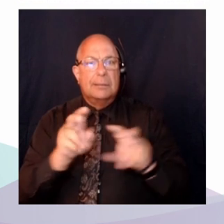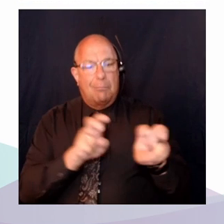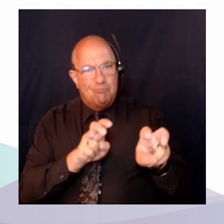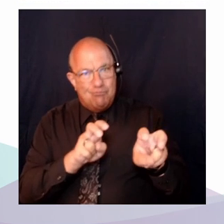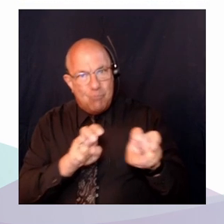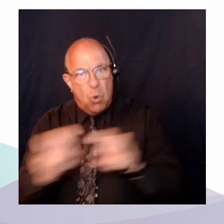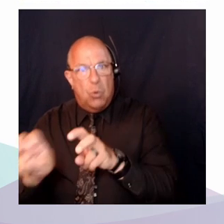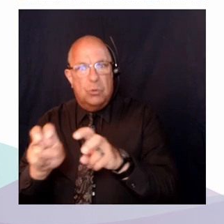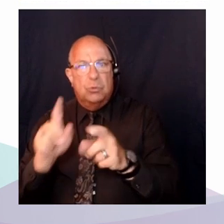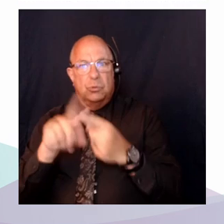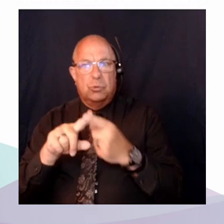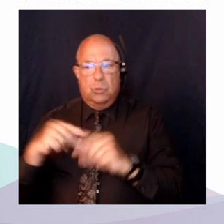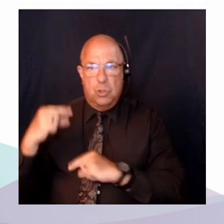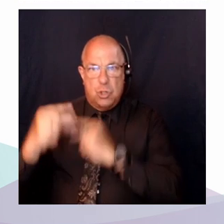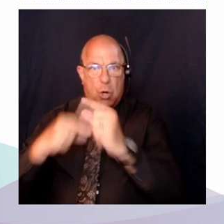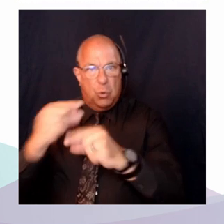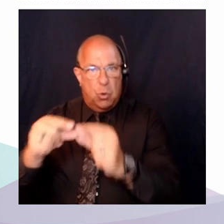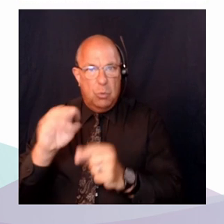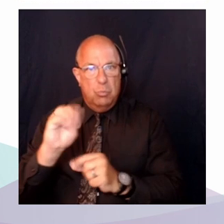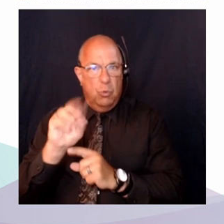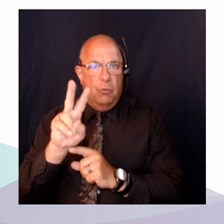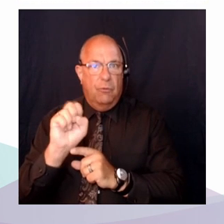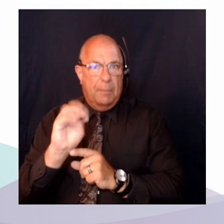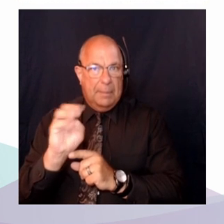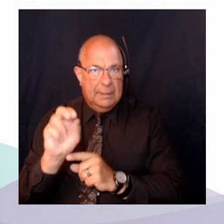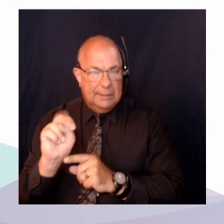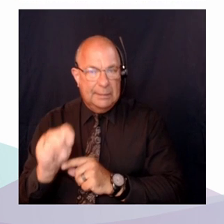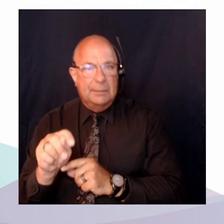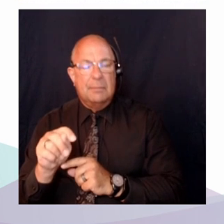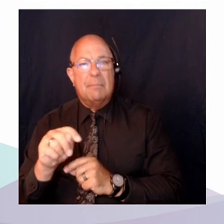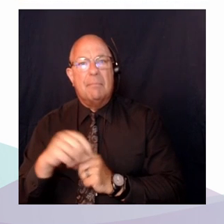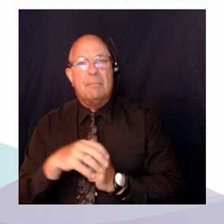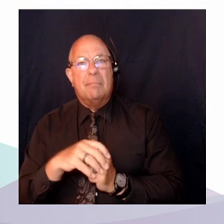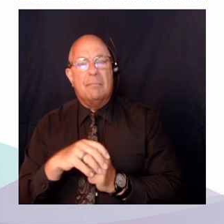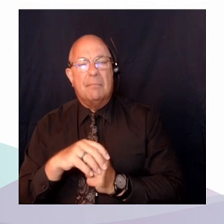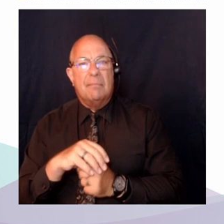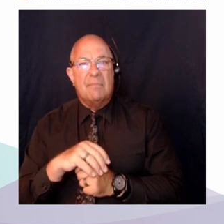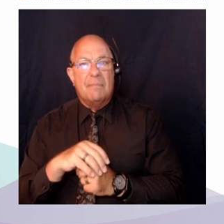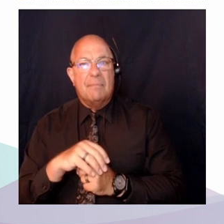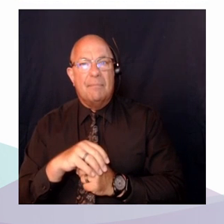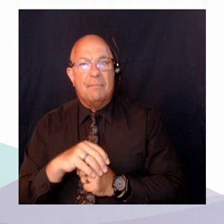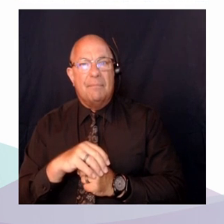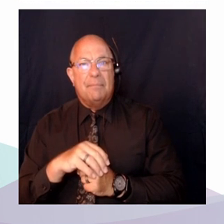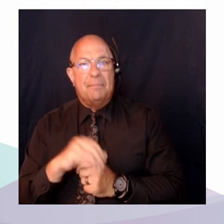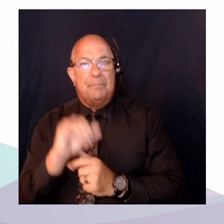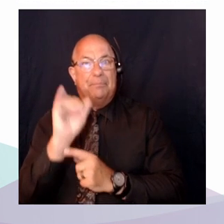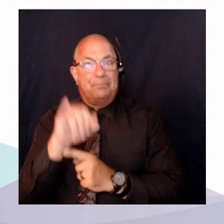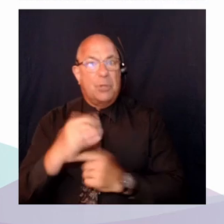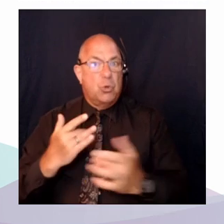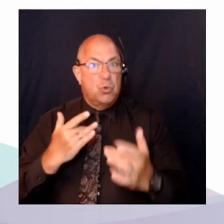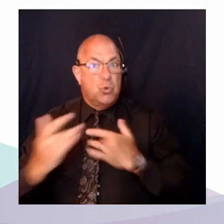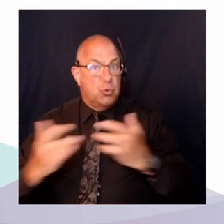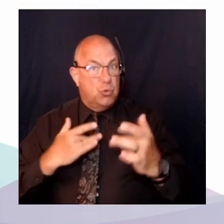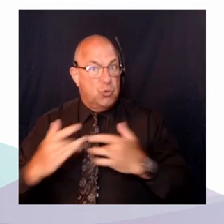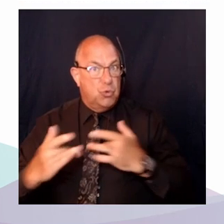pointe déjà dans différentes enceintes législatives et judiciaires à travers le monde. Merci pour votre attention.